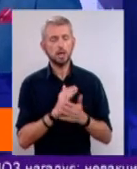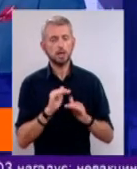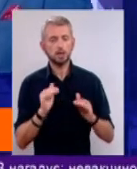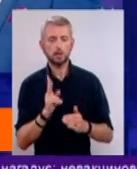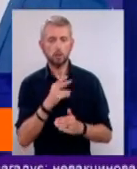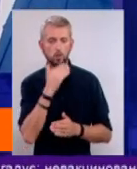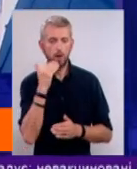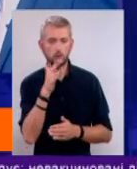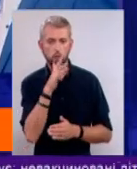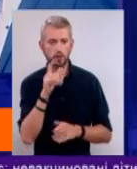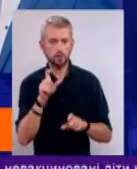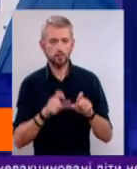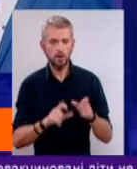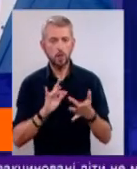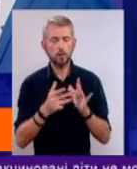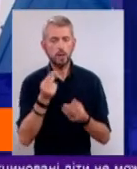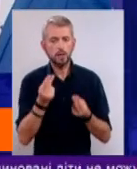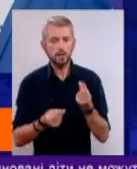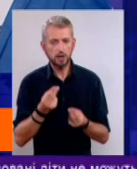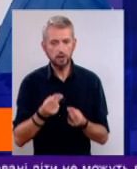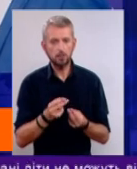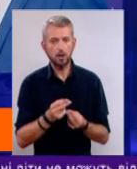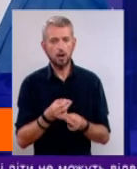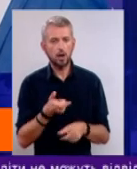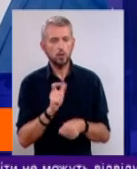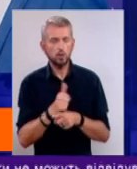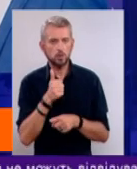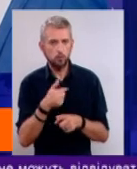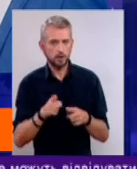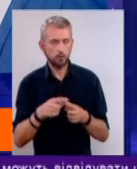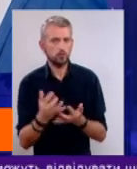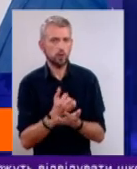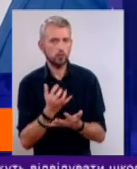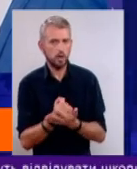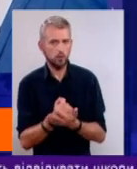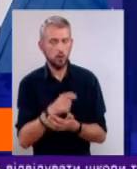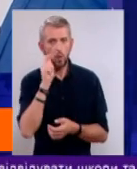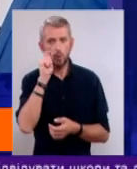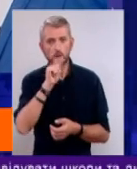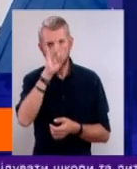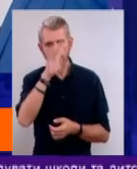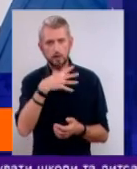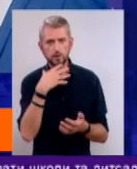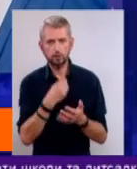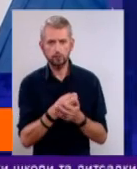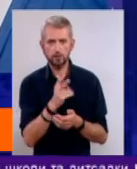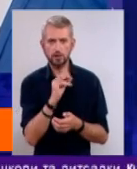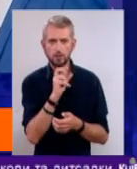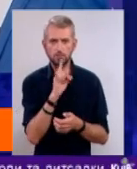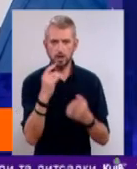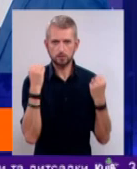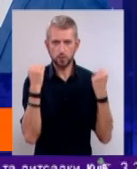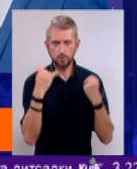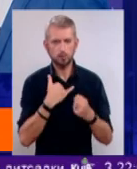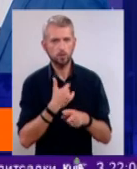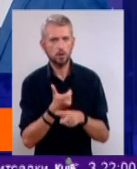які проводять багато часу за онлайн-іграми, але і дуже добре на цьому зробляють. Якраз Україна славиться своїми кіберспортсменами. В нас є дуже